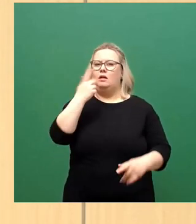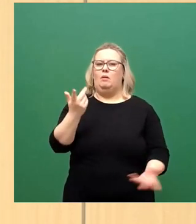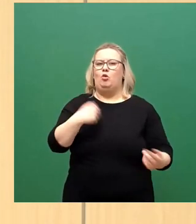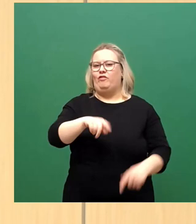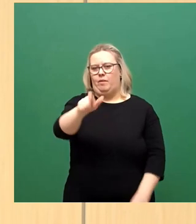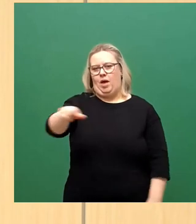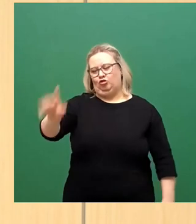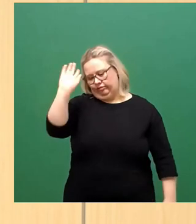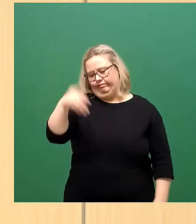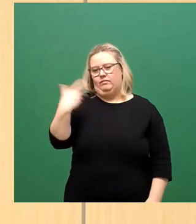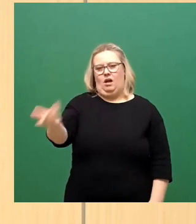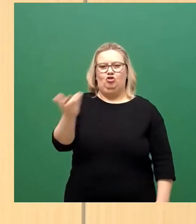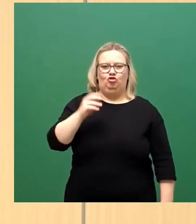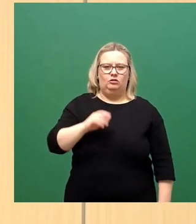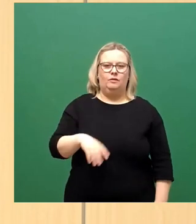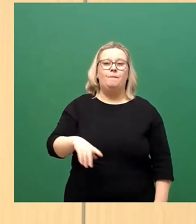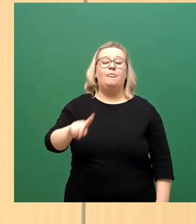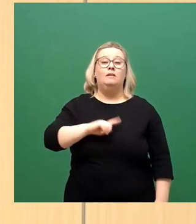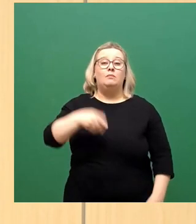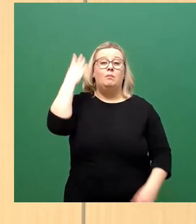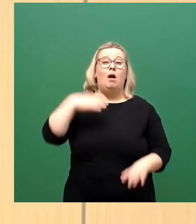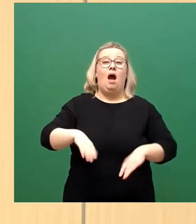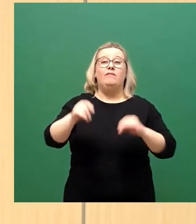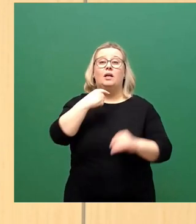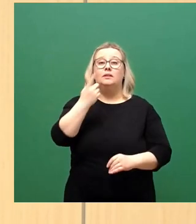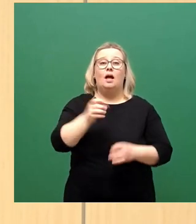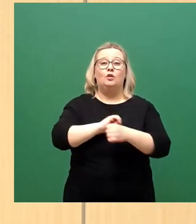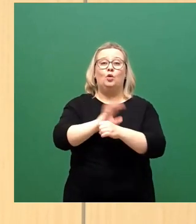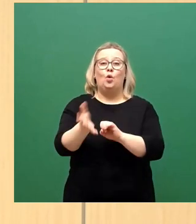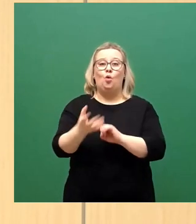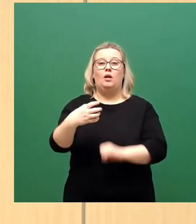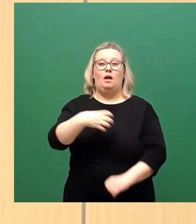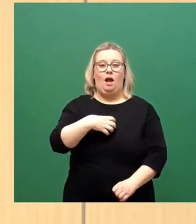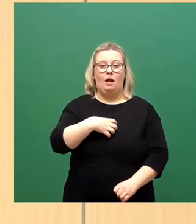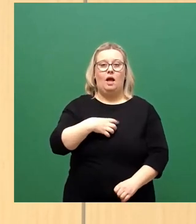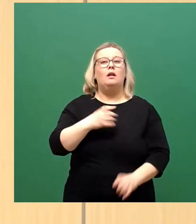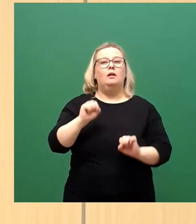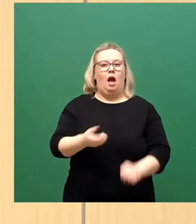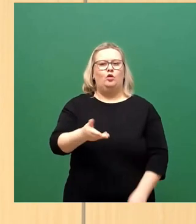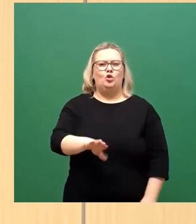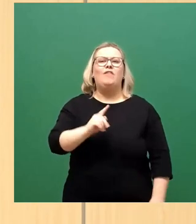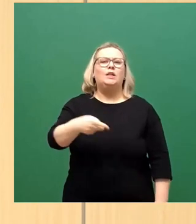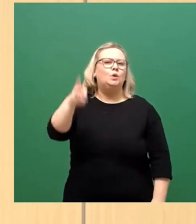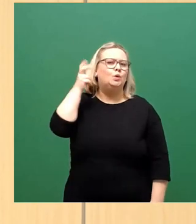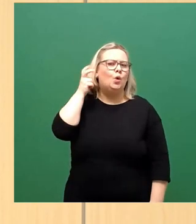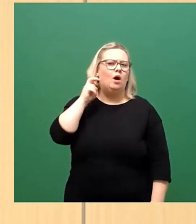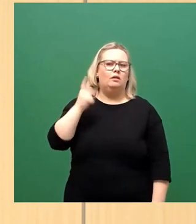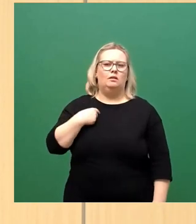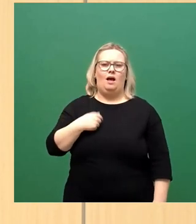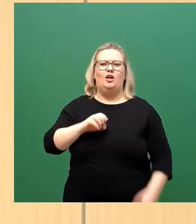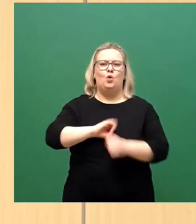zu erwarten. Ich hatte ganz am Anfang gesagt, Corona besteht als Krankheit und sie kann auch tödlich sein. Hätten Sie zugehört, hätten Sie mich nicht Corona-Leugner